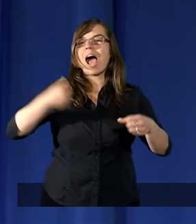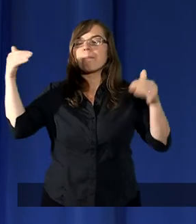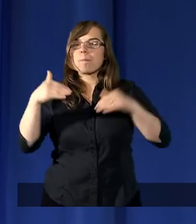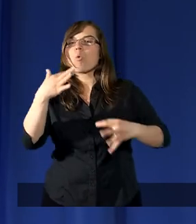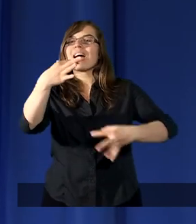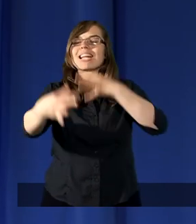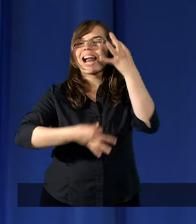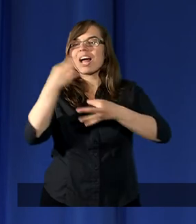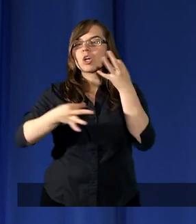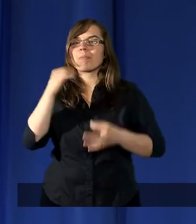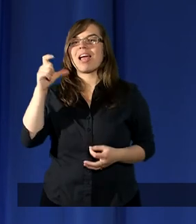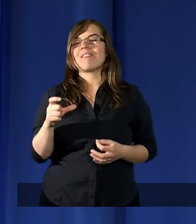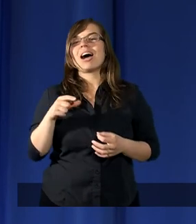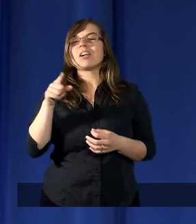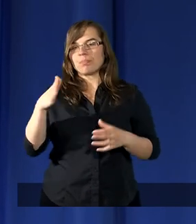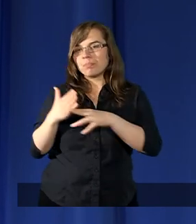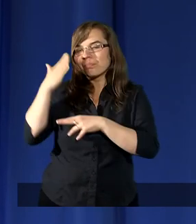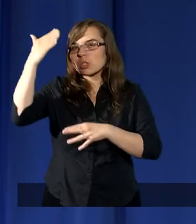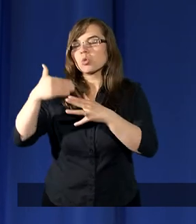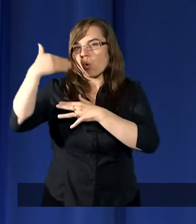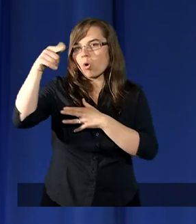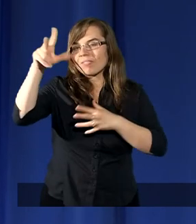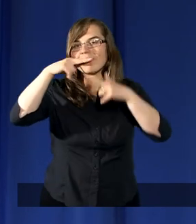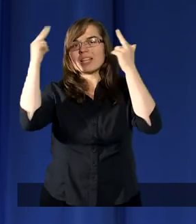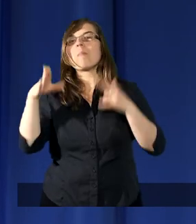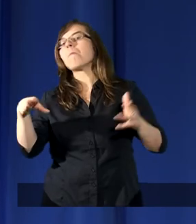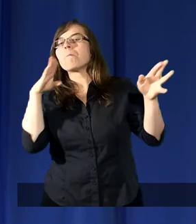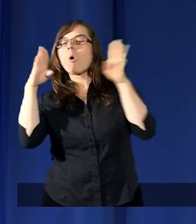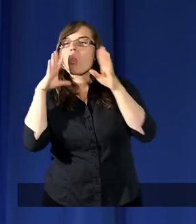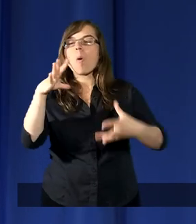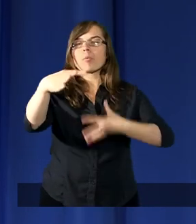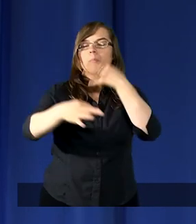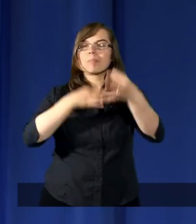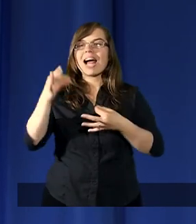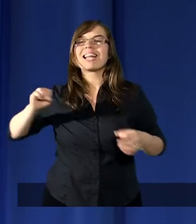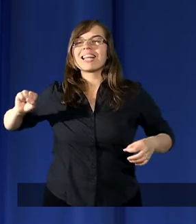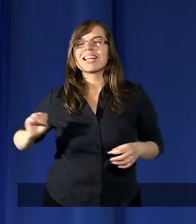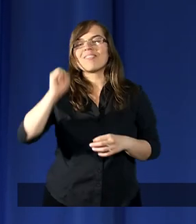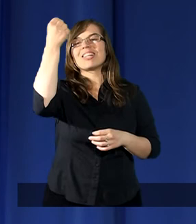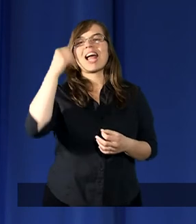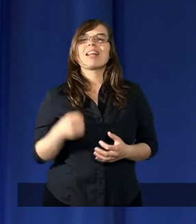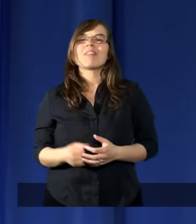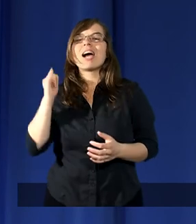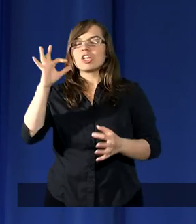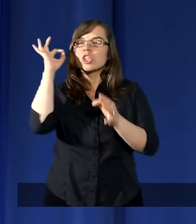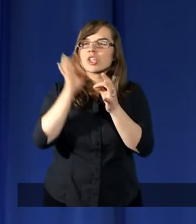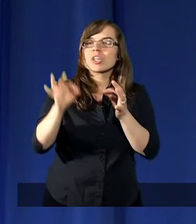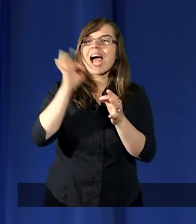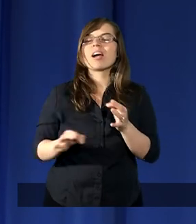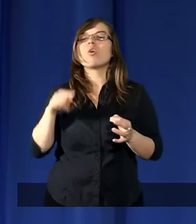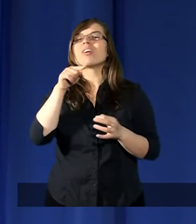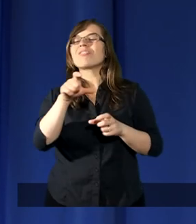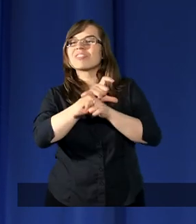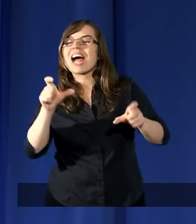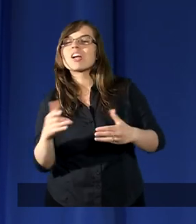mógł zaśpiewać w przyszłości podobną pieśń zwycięstwa, a szczególnie w czasie